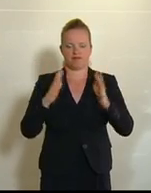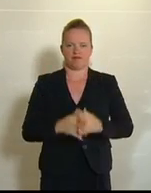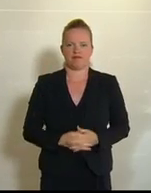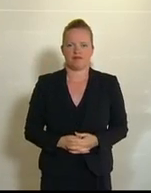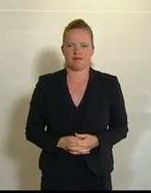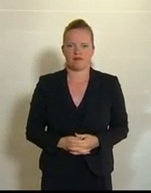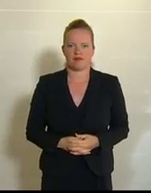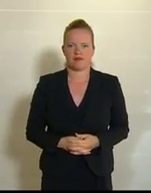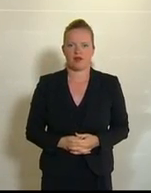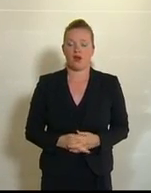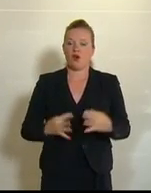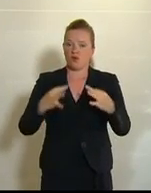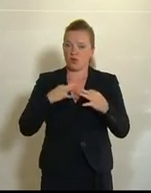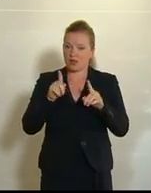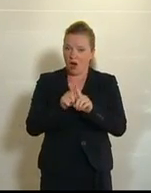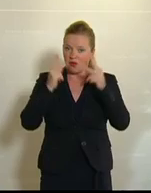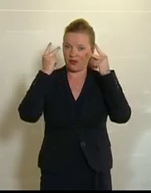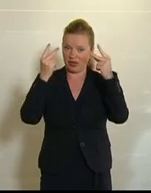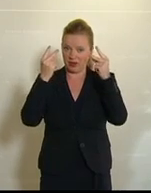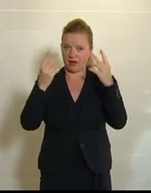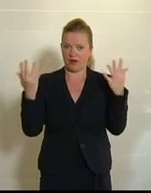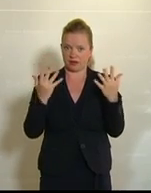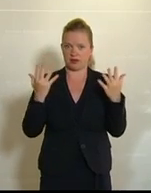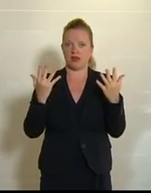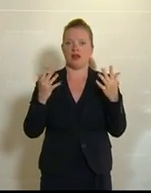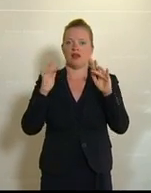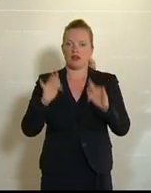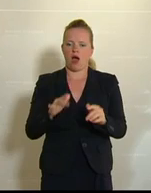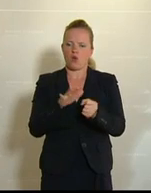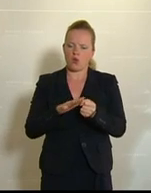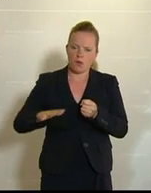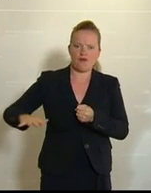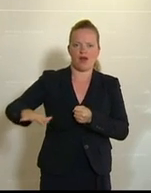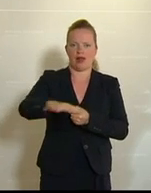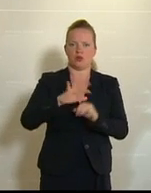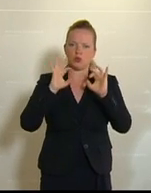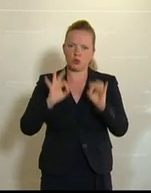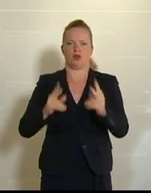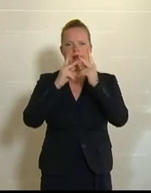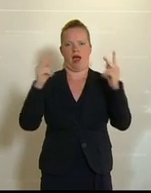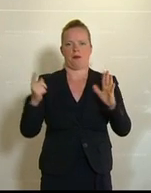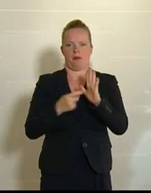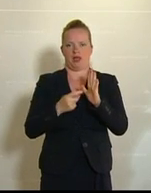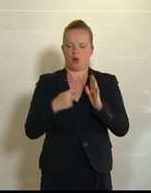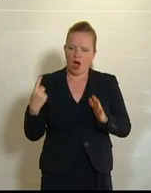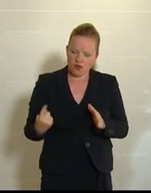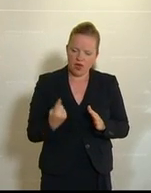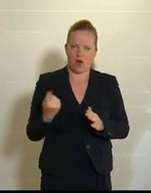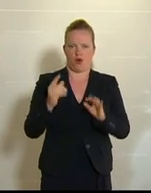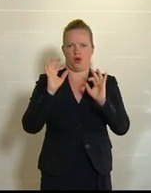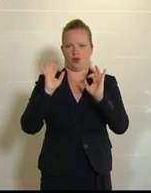Es ist uns aber auch besonders wichtig, ein dauerhaftes Umfeld mit guten Rahmenbedingungen für eine gut